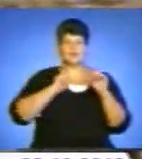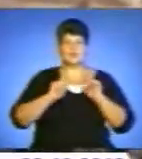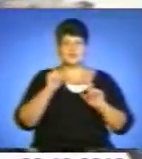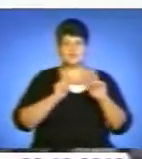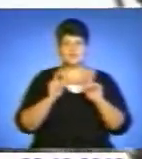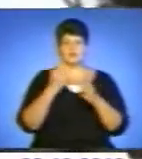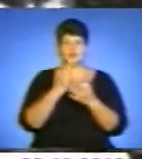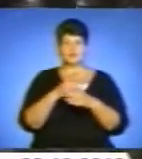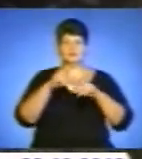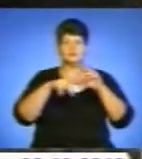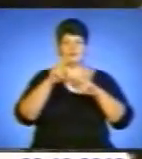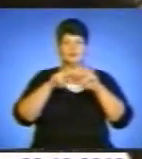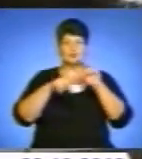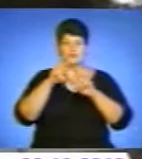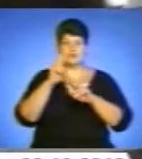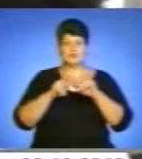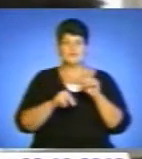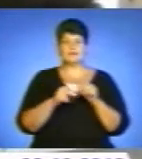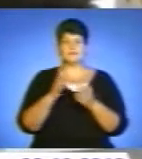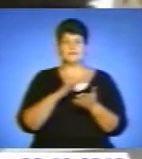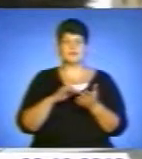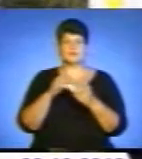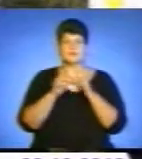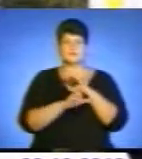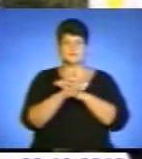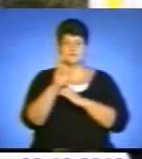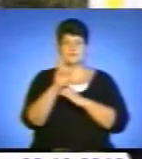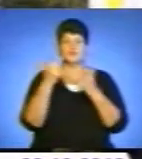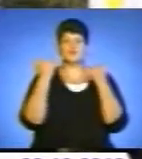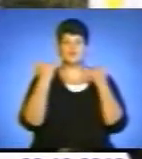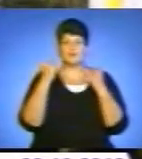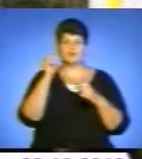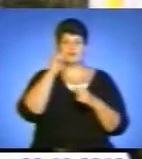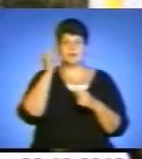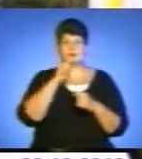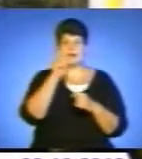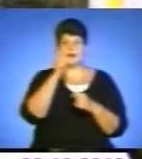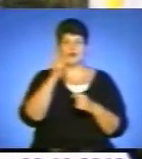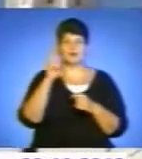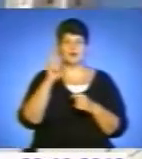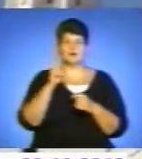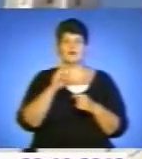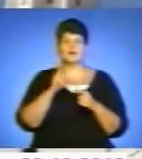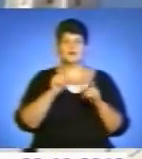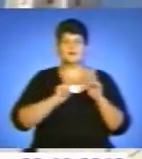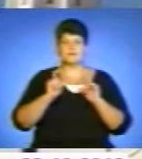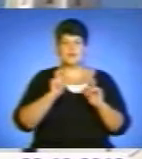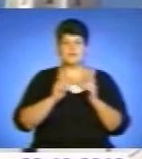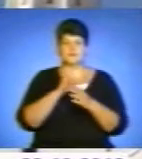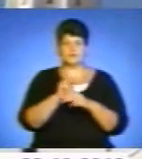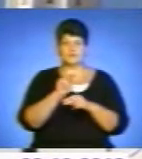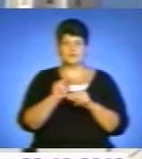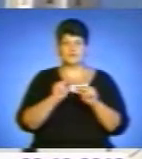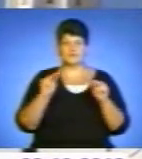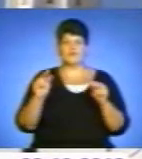який за стилем нагадує собори Святої Софії в Константинополі та Києві. Сьогодні Український католицький університет очолює учень Йосифа Сліпого